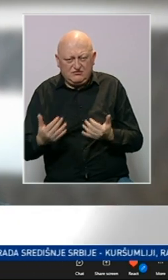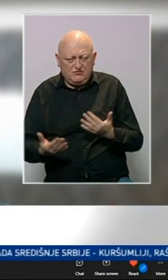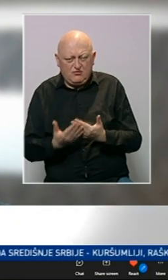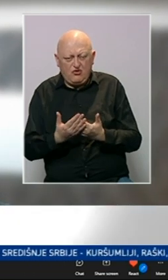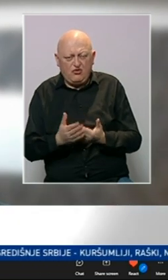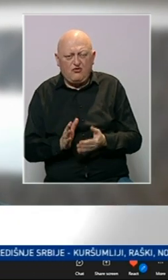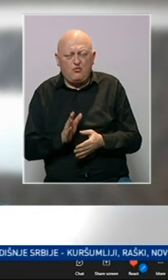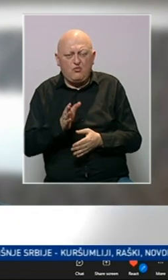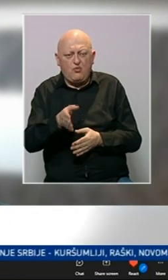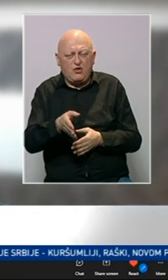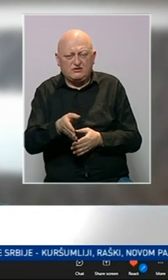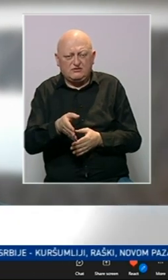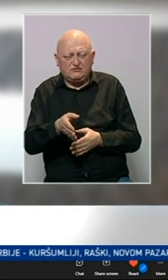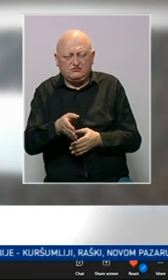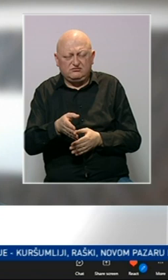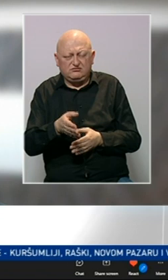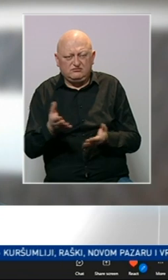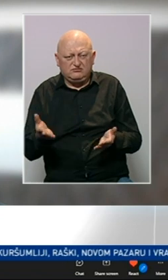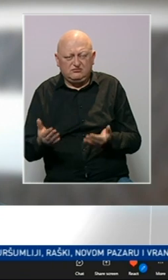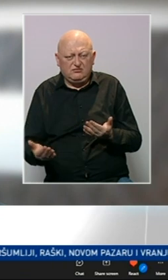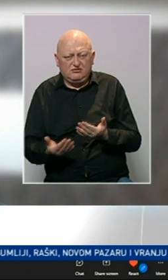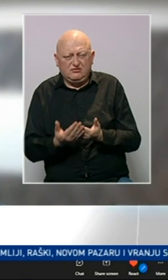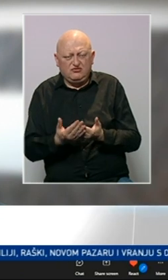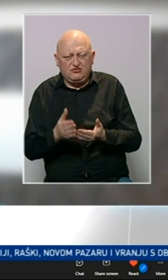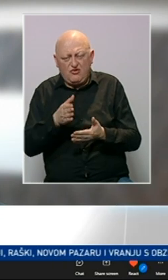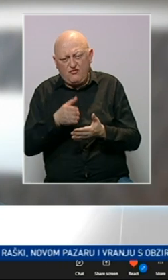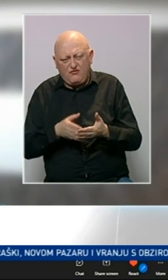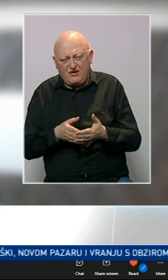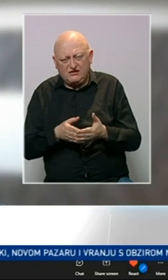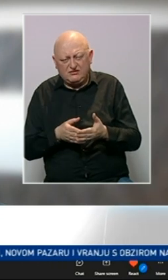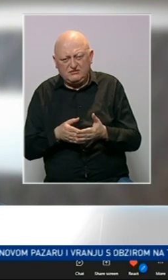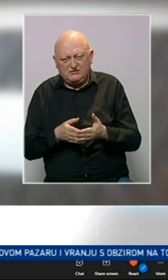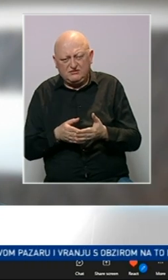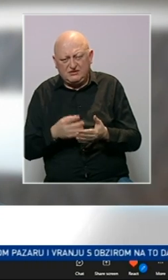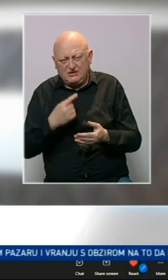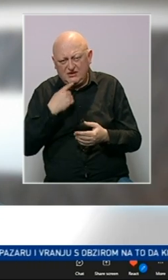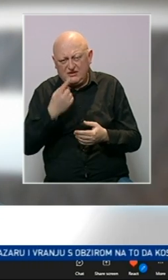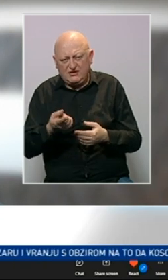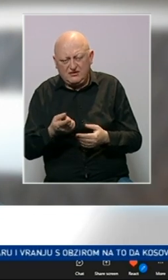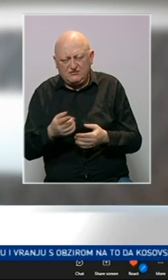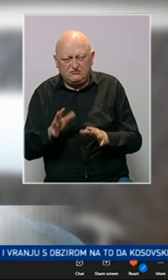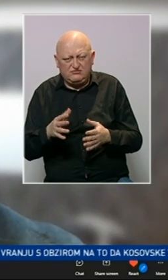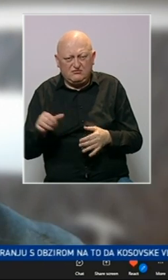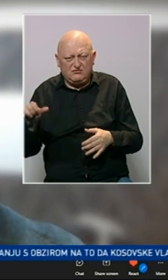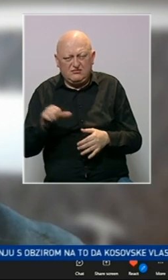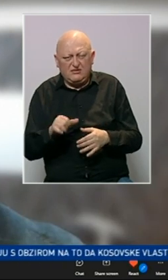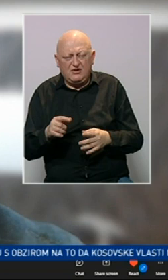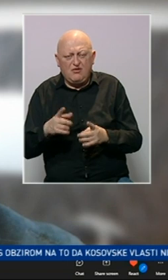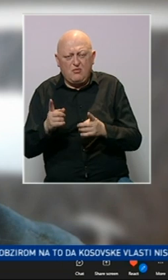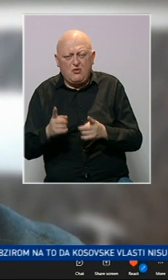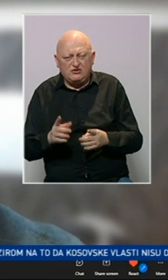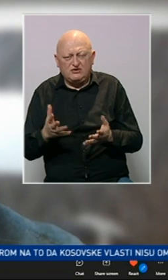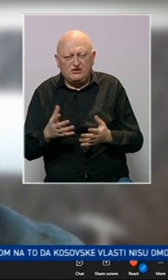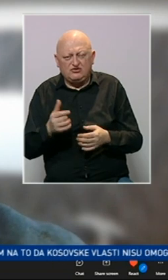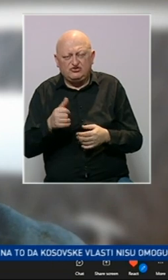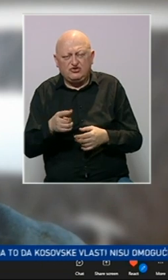ulazi se u novu fazu sa rekao bih jedne možda čak i gore pozicije nego što